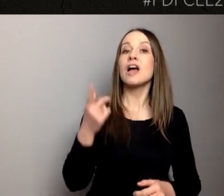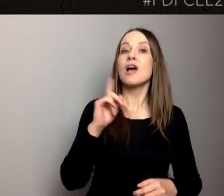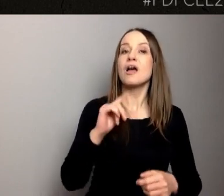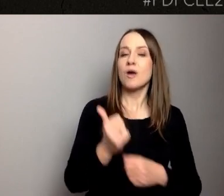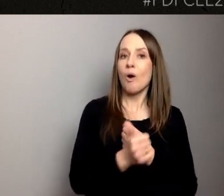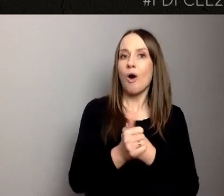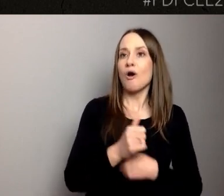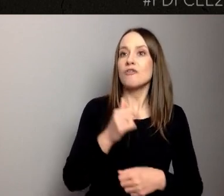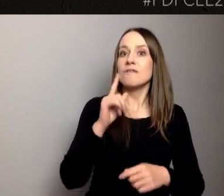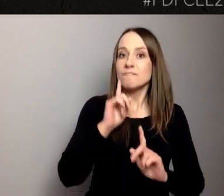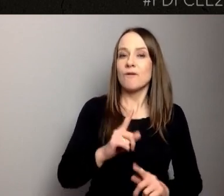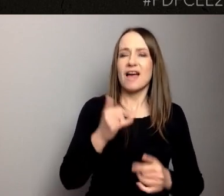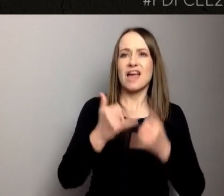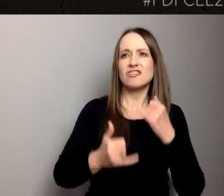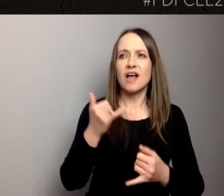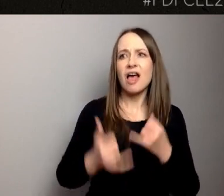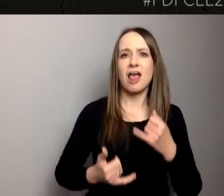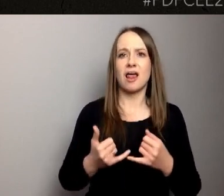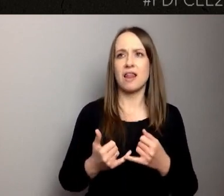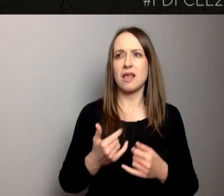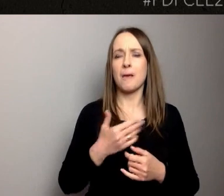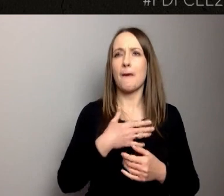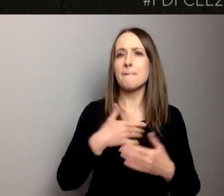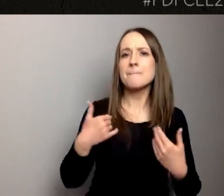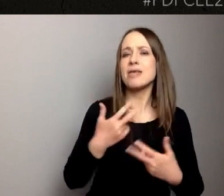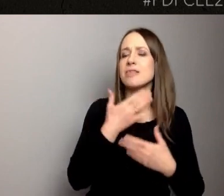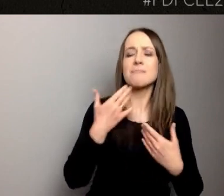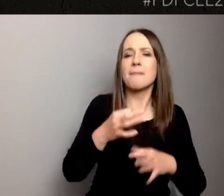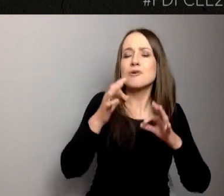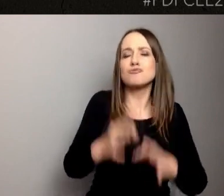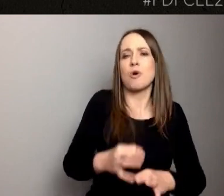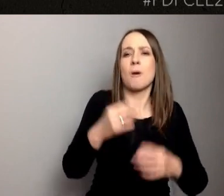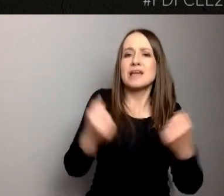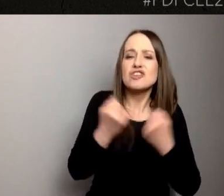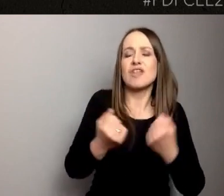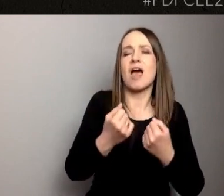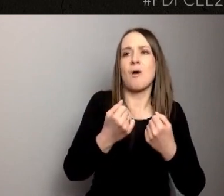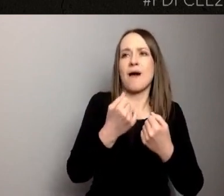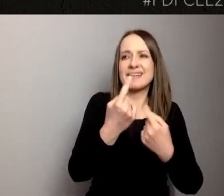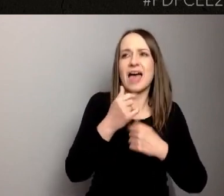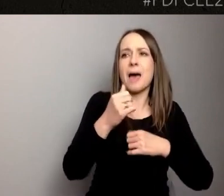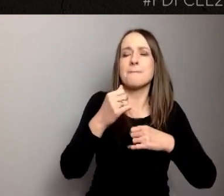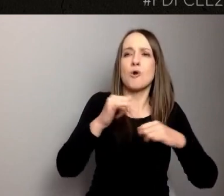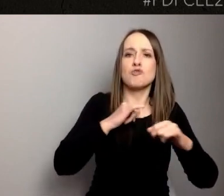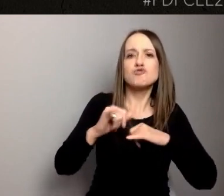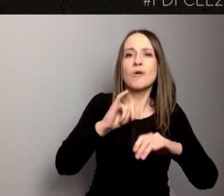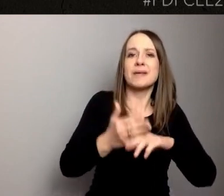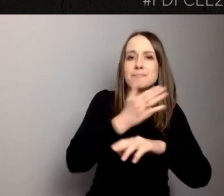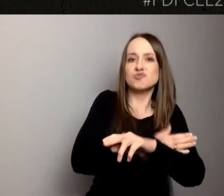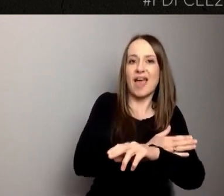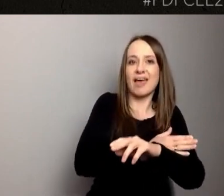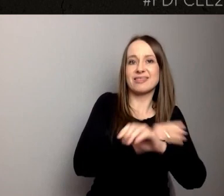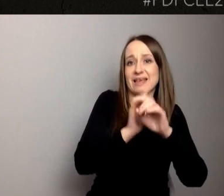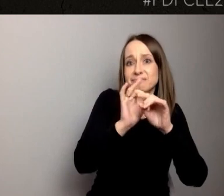fundamentu samorządności w tym życiu takim naszym tradycyjnym, to żadna nowa